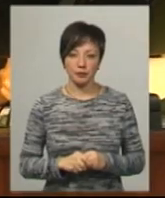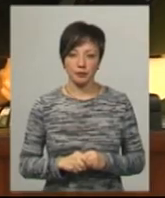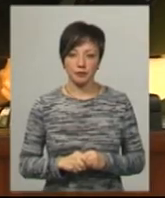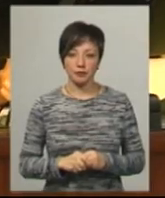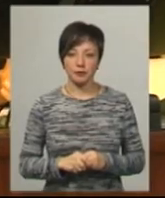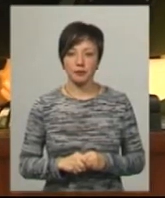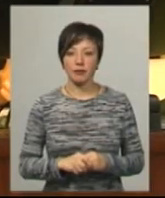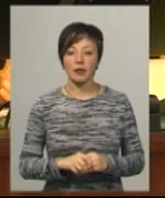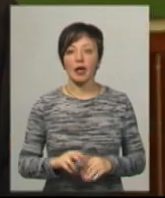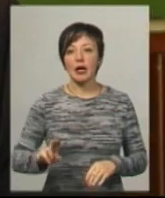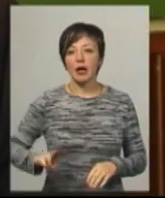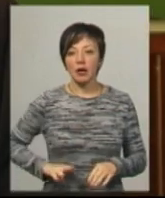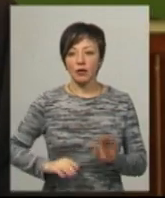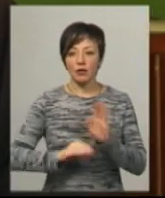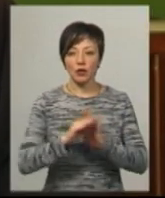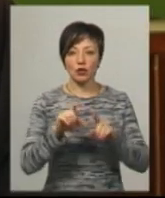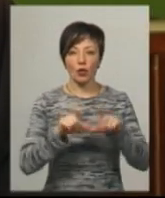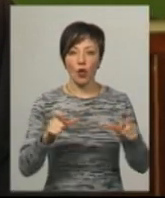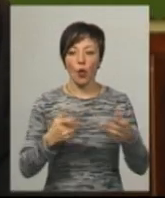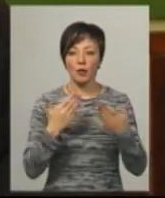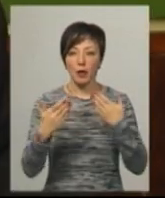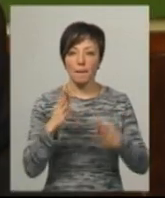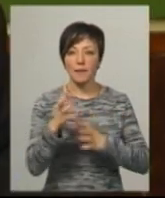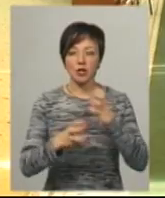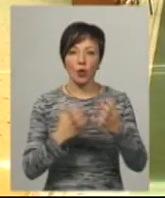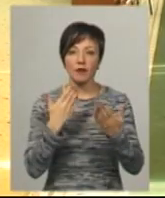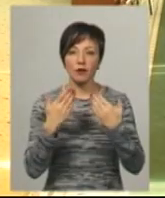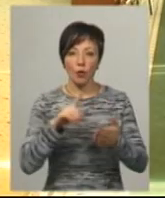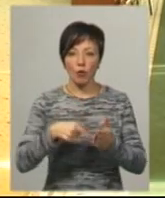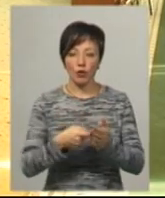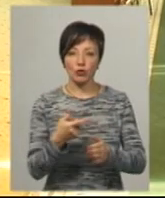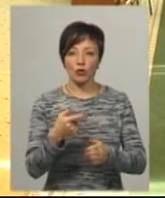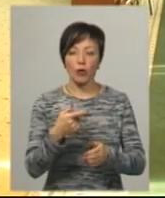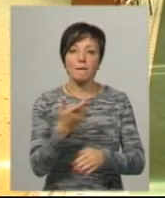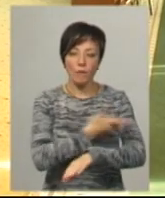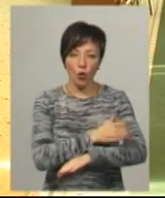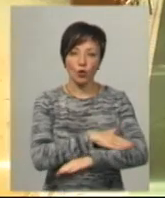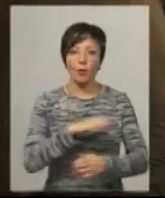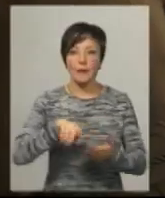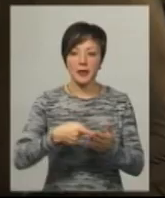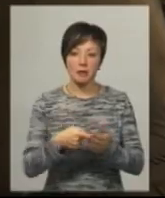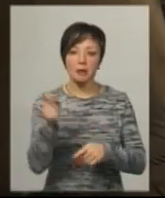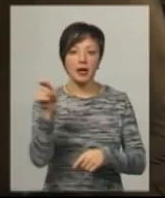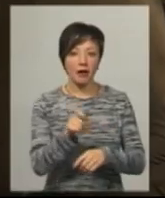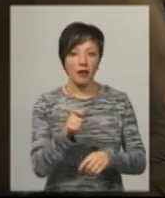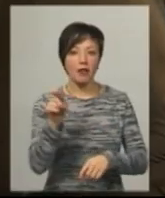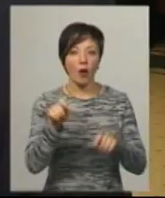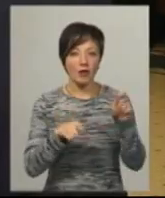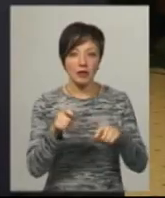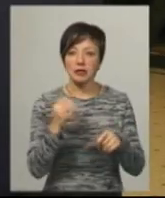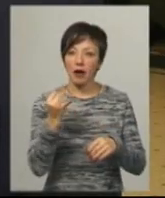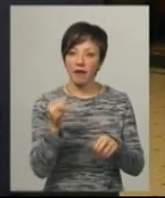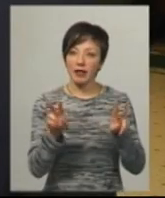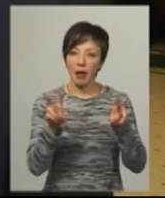Михайл Голос, еректор Вищої школи комунікації та міжнародних відносин у польському місті Хелмі, на конференцію, каже, приїхав, бо його цікавить тема міграції.